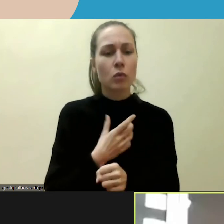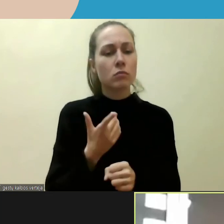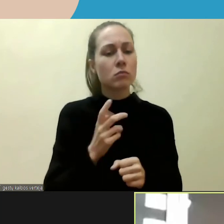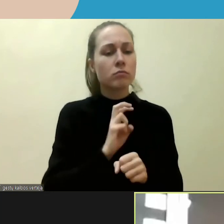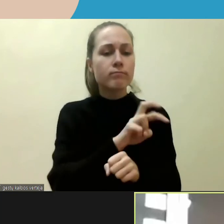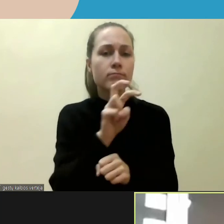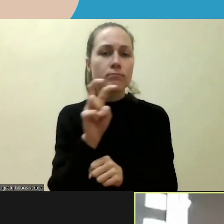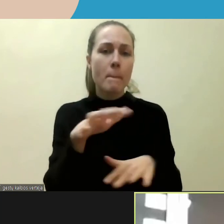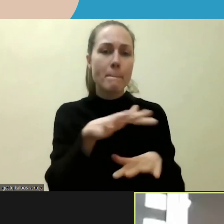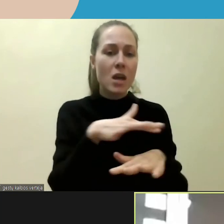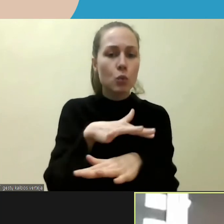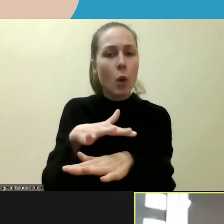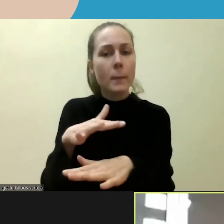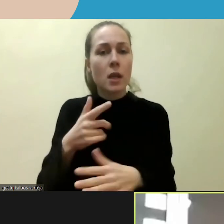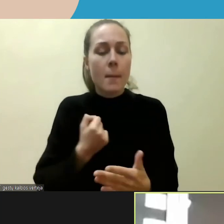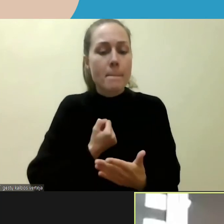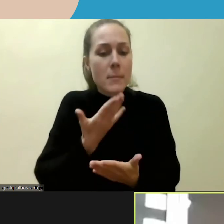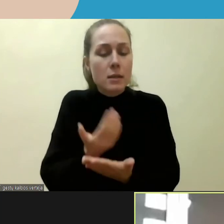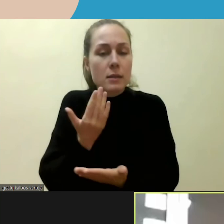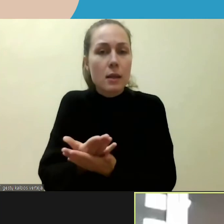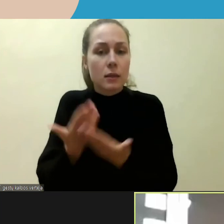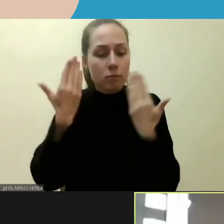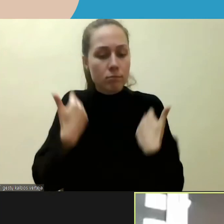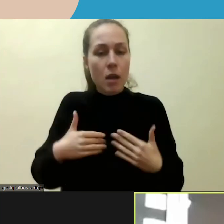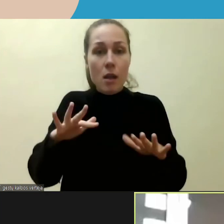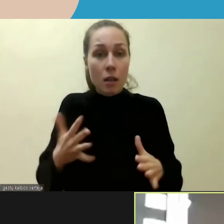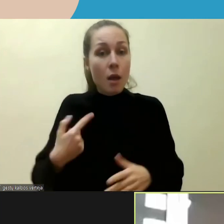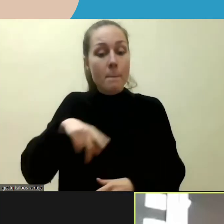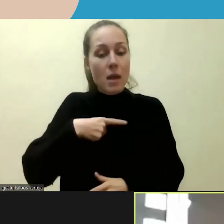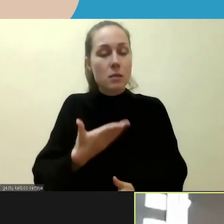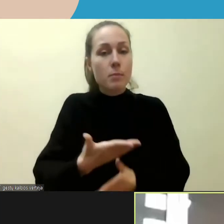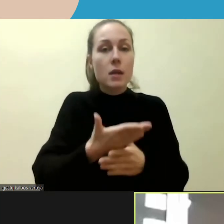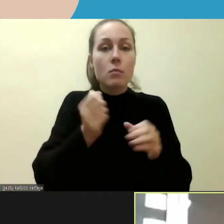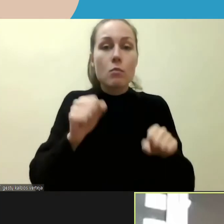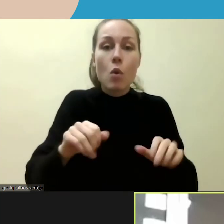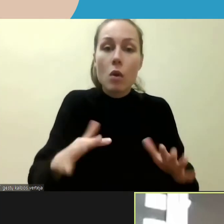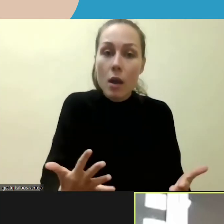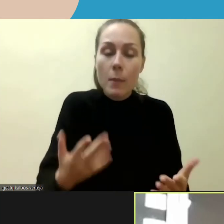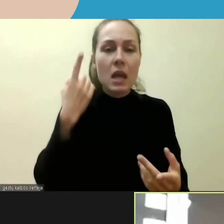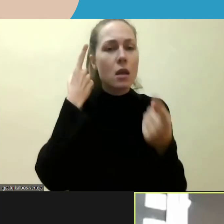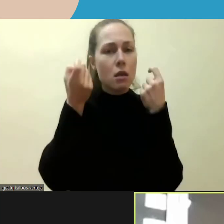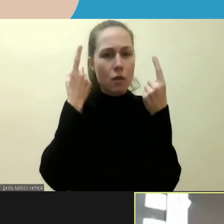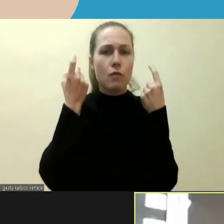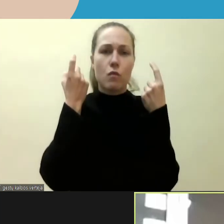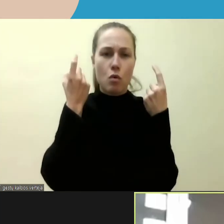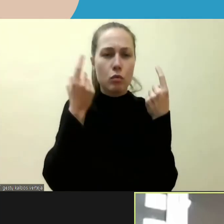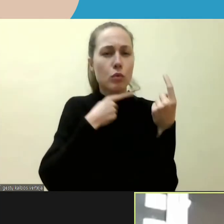prisistatyti, kas mes tokie esame, kuo mes galim jiem padėti, suteikti, kuo daugiau informacijos,